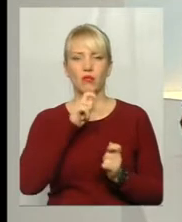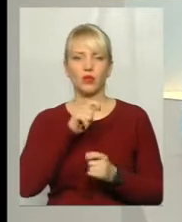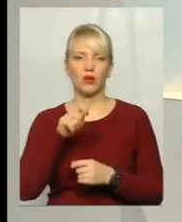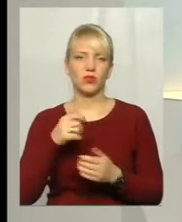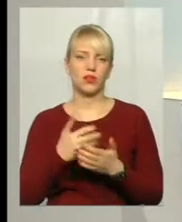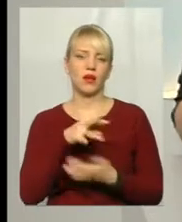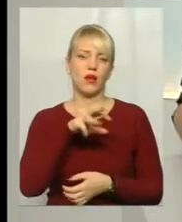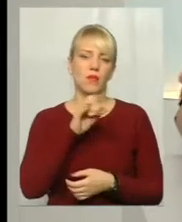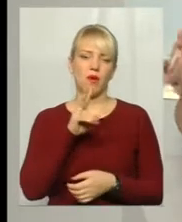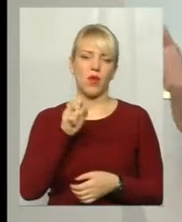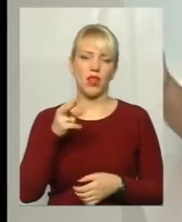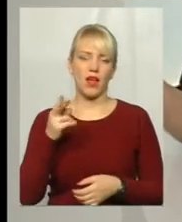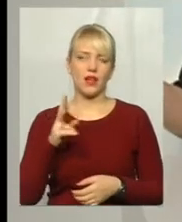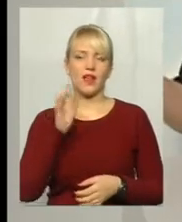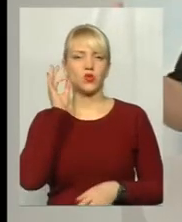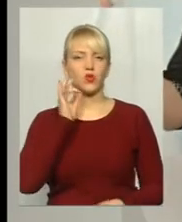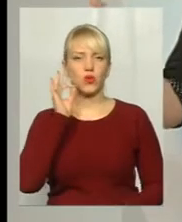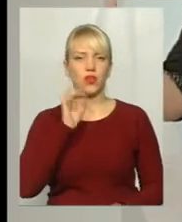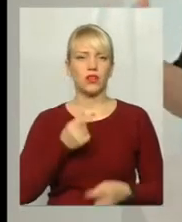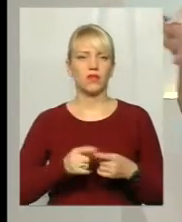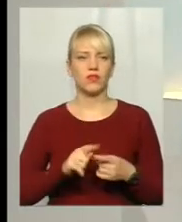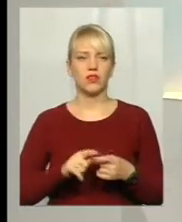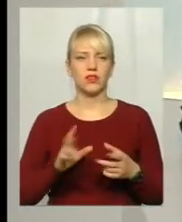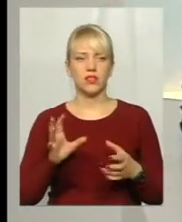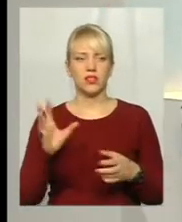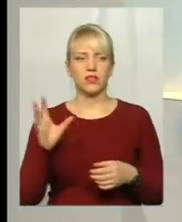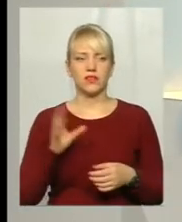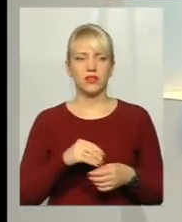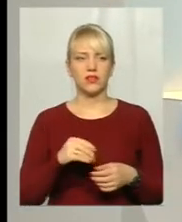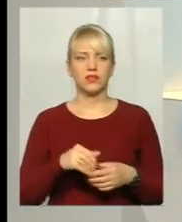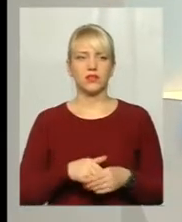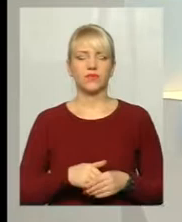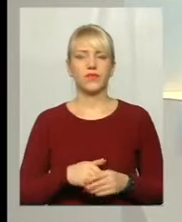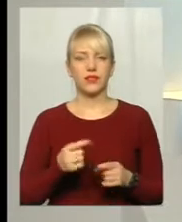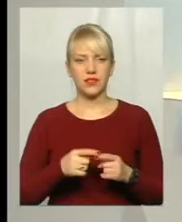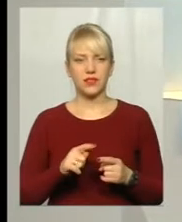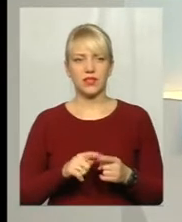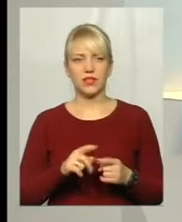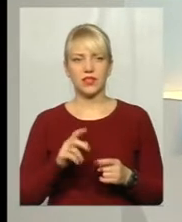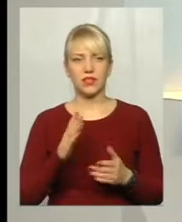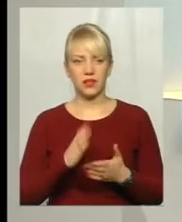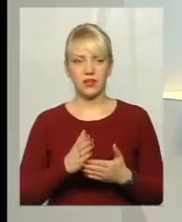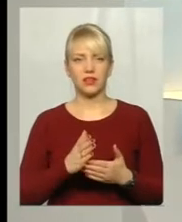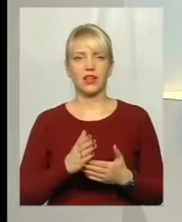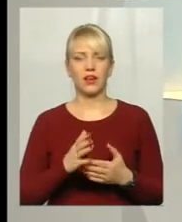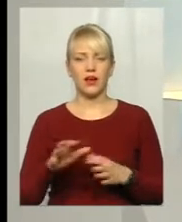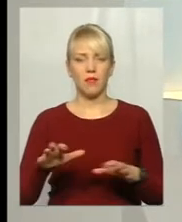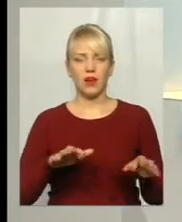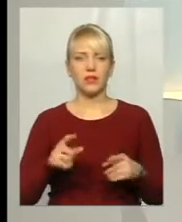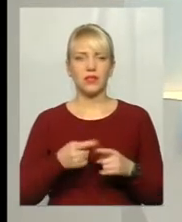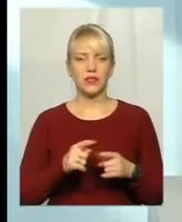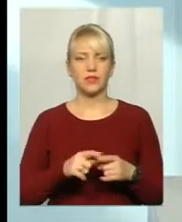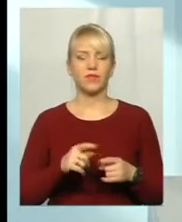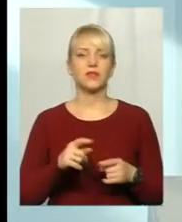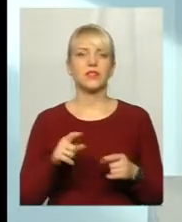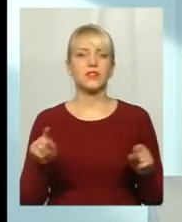на Миколаї, цукерки, вони завжди якось вилазять з магазину всі на передній план. Це є маніпуляція? Як вона діє? Розумовно, створюється святковий